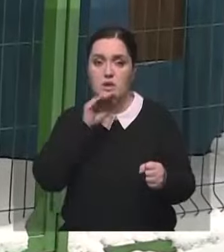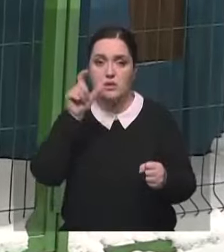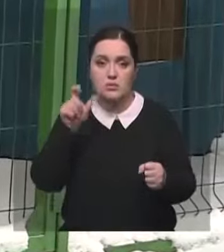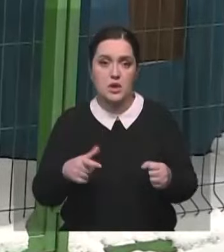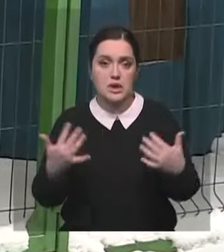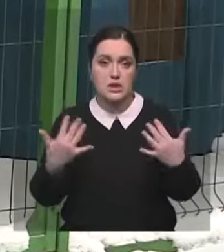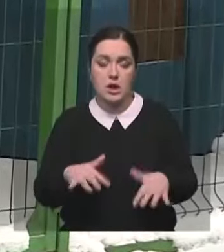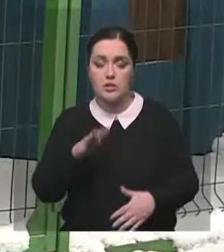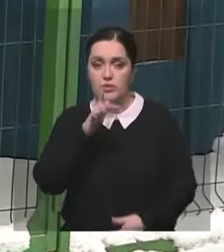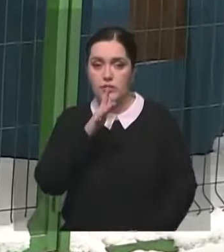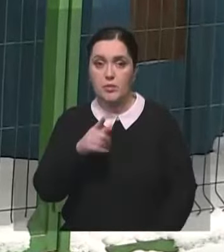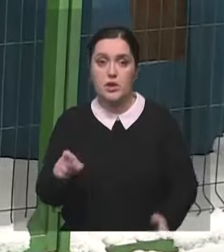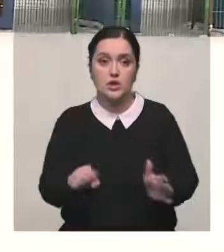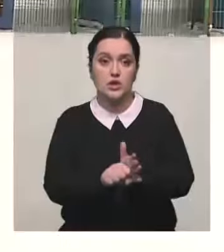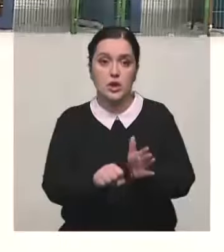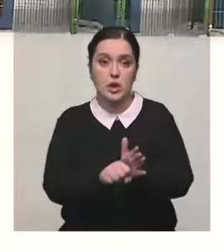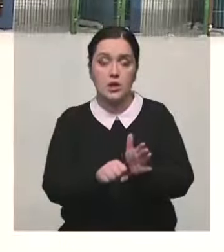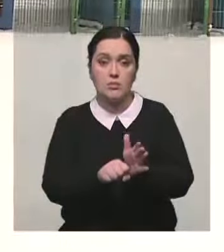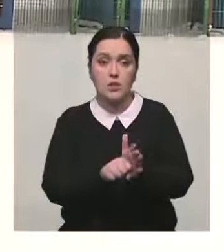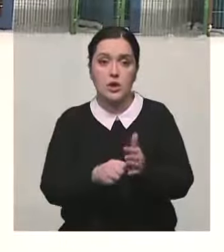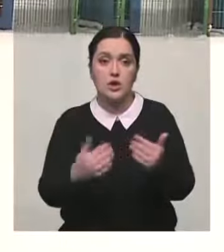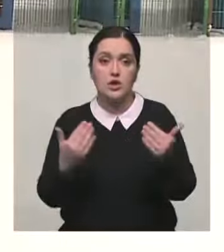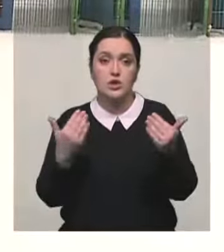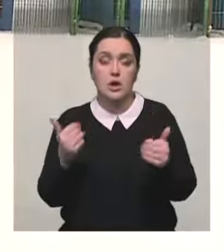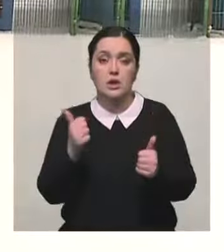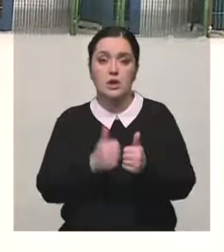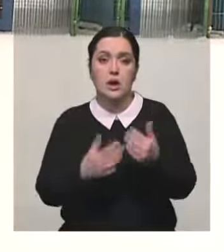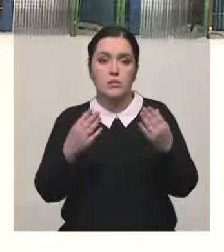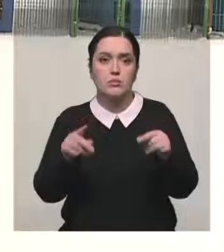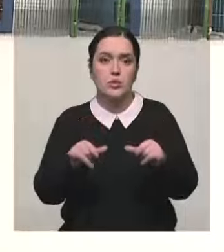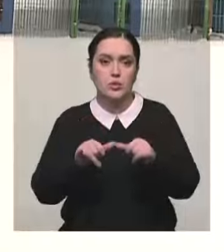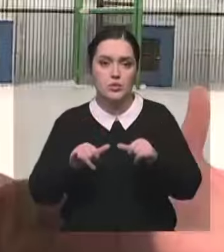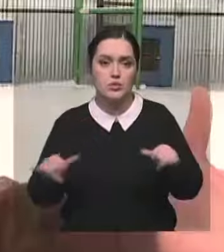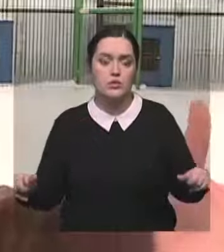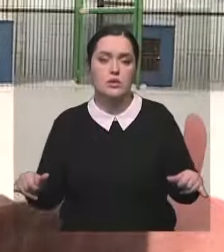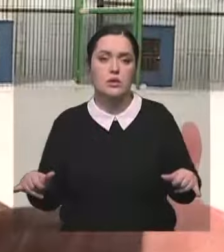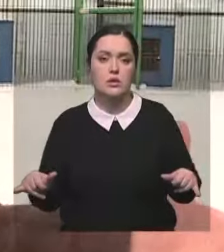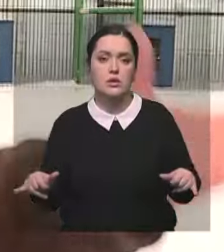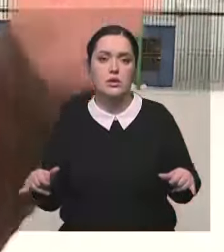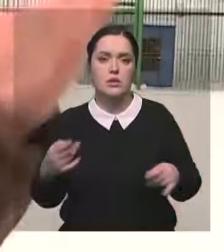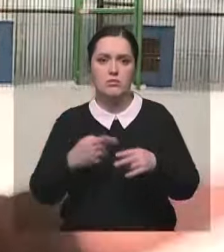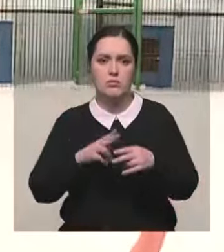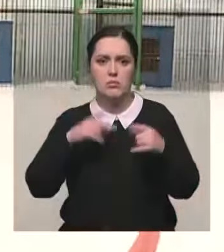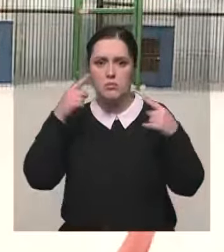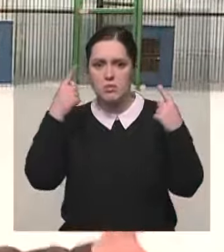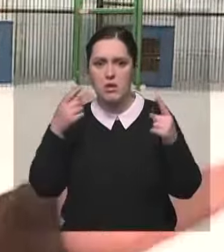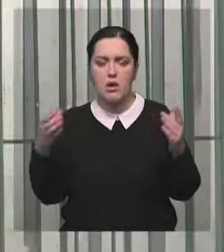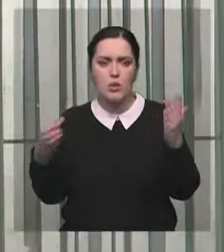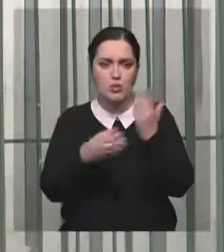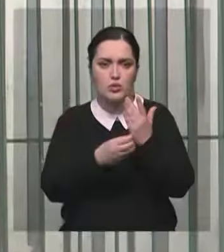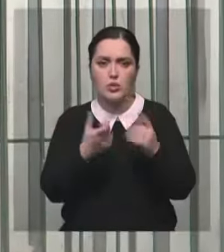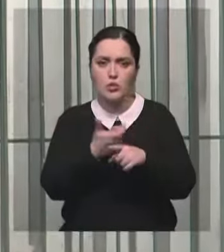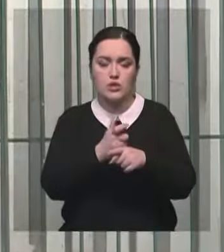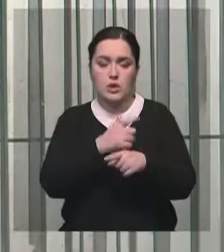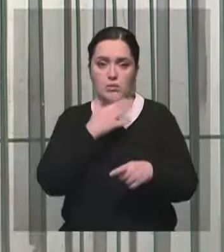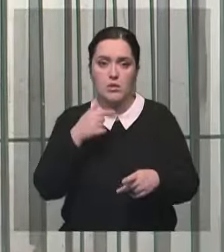теряют время. Зима как раз сейчас, гон идет. Собак с каждым днем увеличивается неимоверно. Агрессивных собак много, укусов очень много. Мы